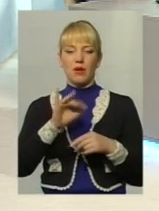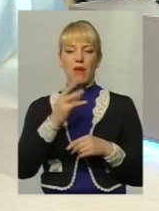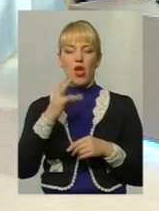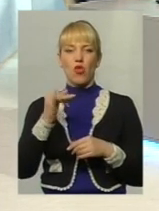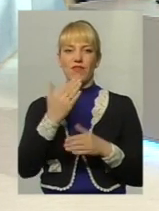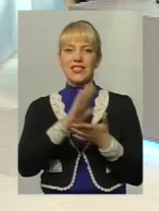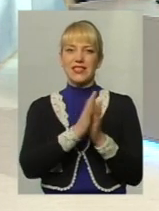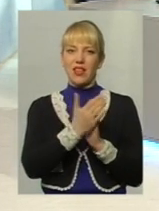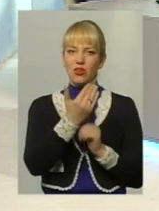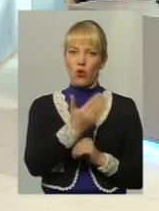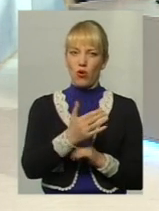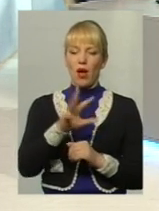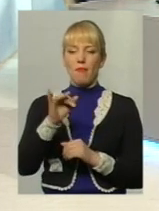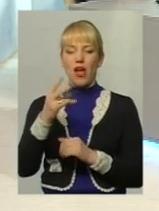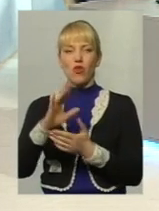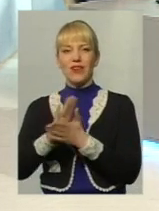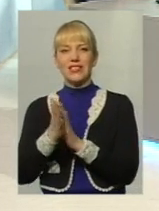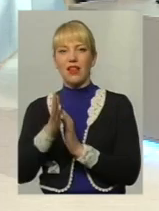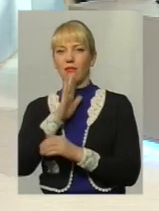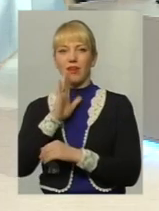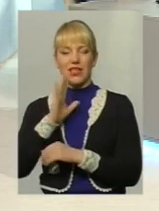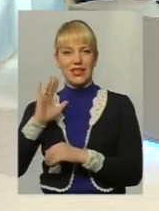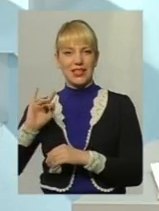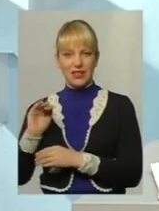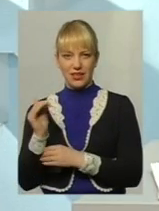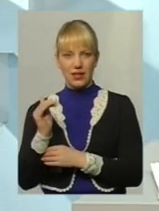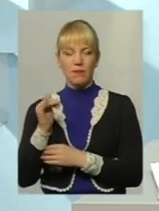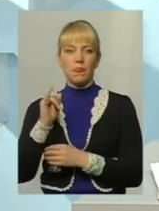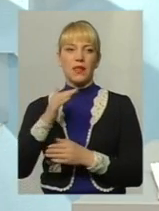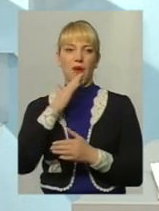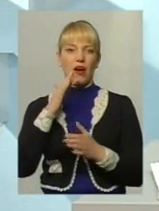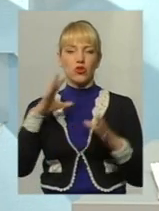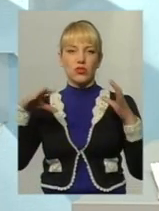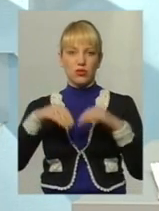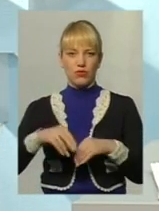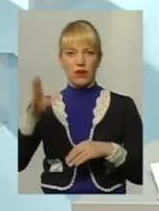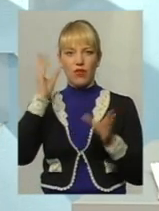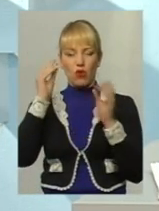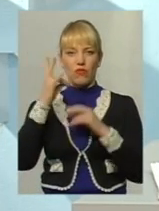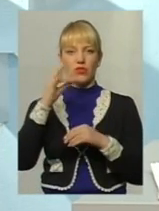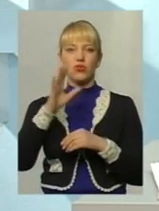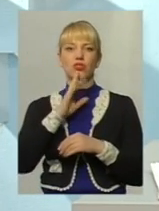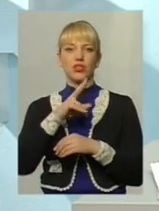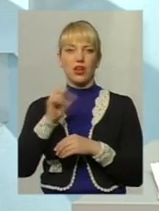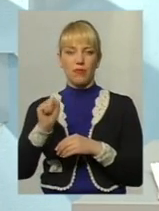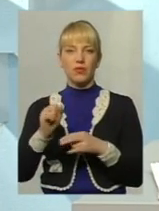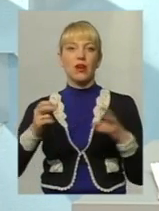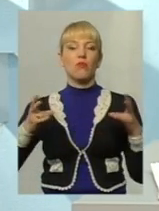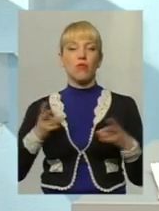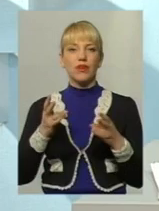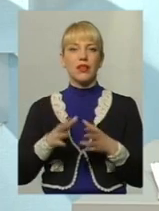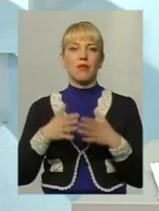майновий стан матері дитини. Дуже багато складових враховується. Однак жінка повинна